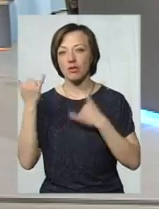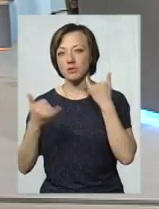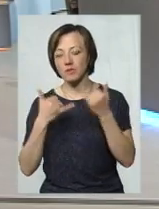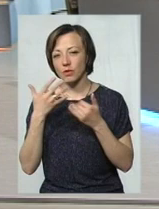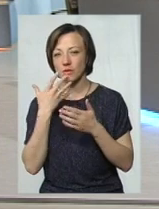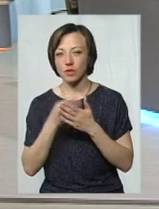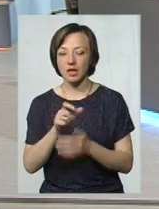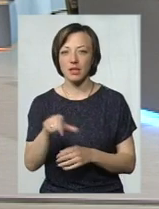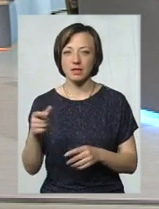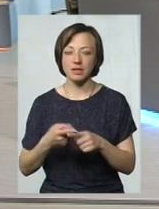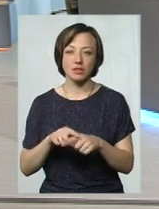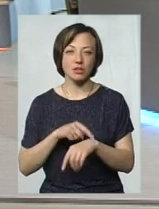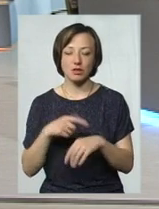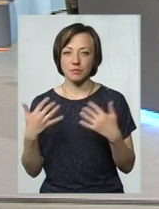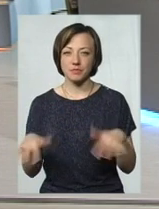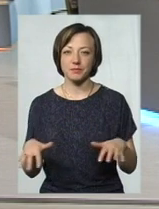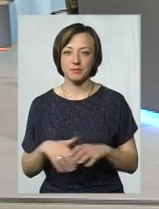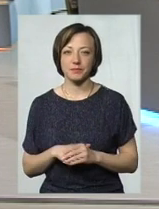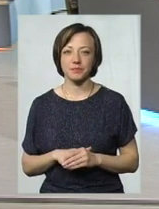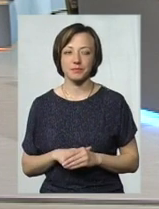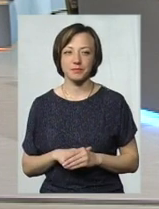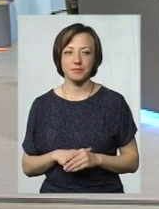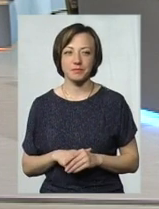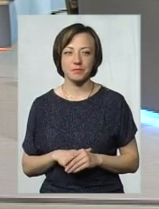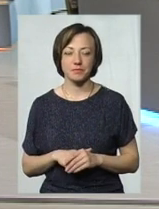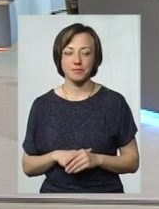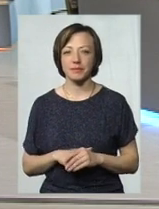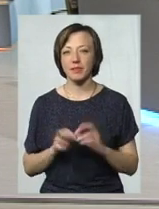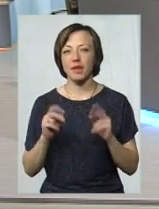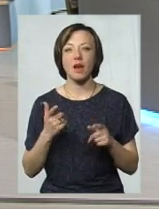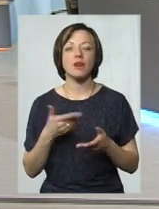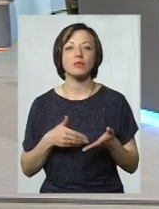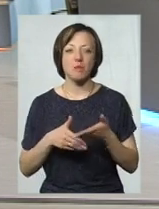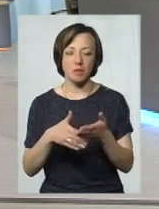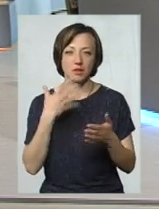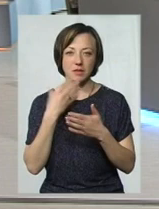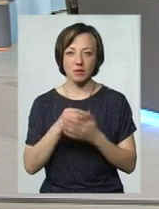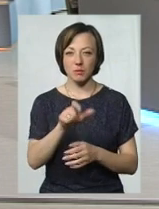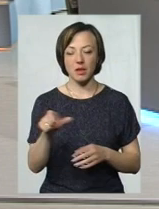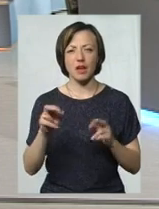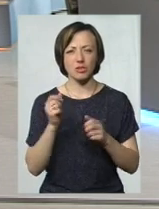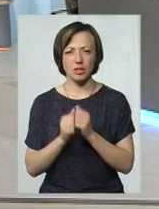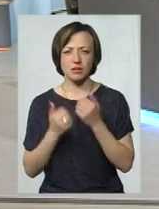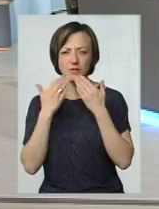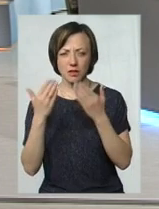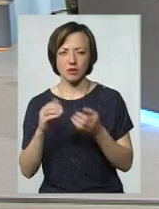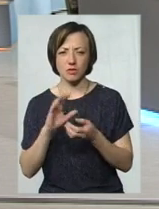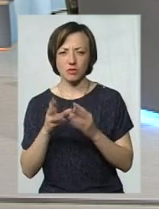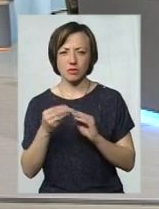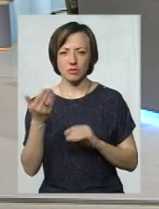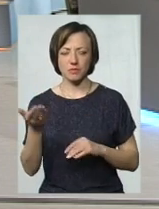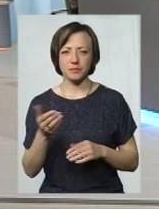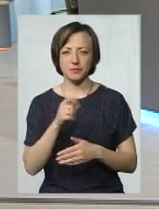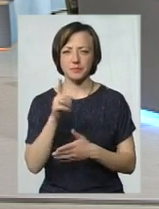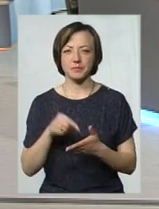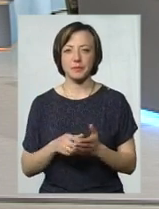всіх своїх клієнтів, це стільки часу, ну, просто, як ви допомагаєте своїм клієнтам? Як часто звертається, взагалі, за цим? Якщо